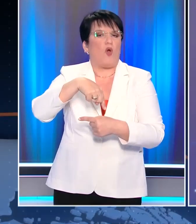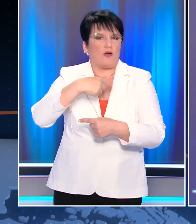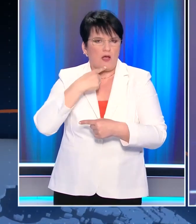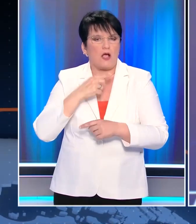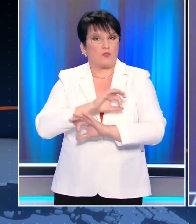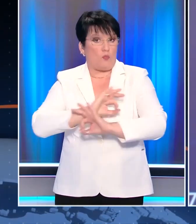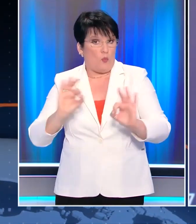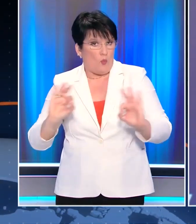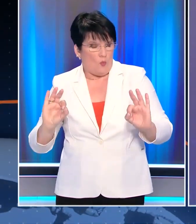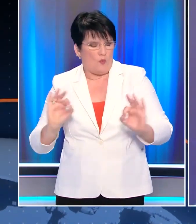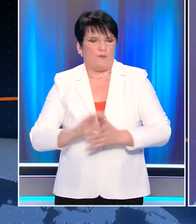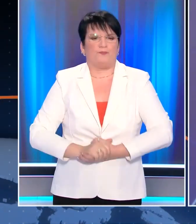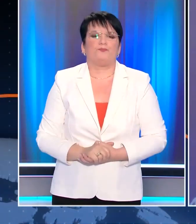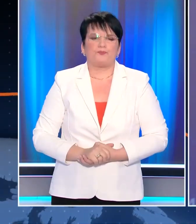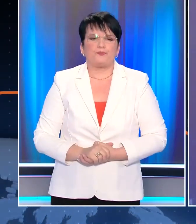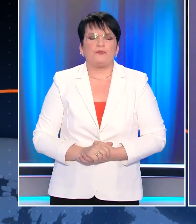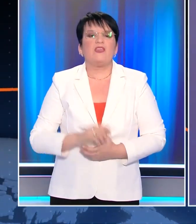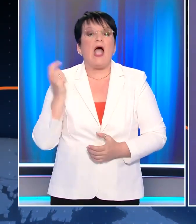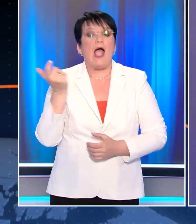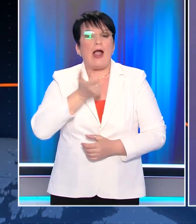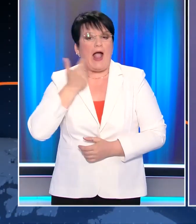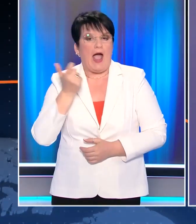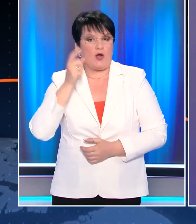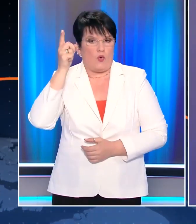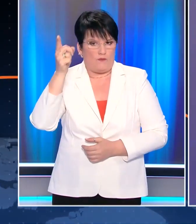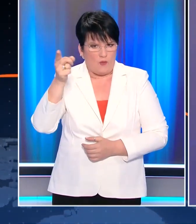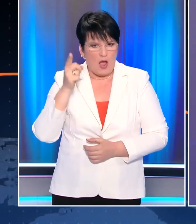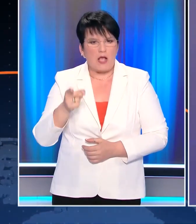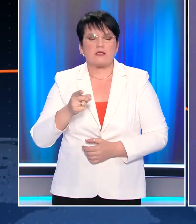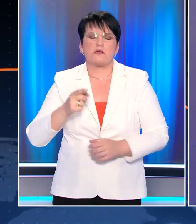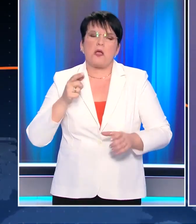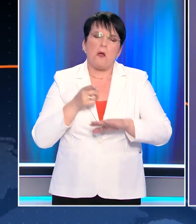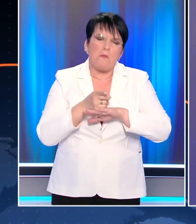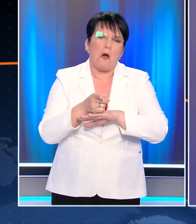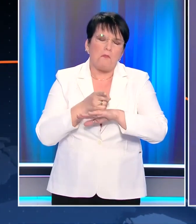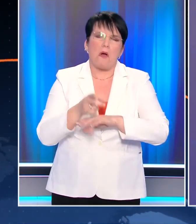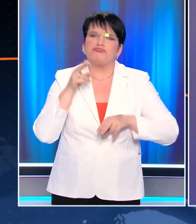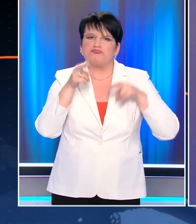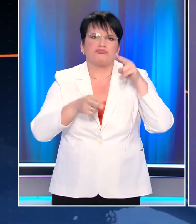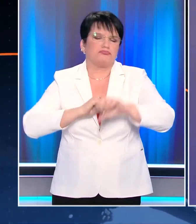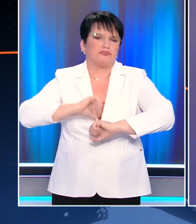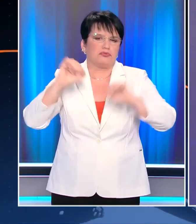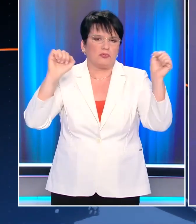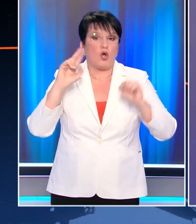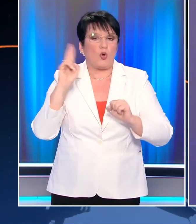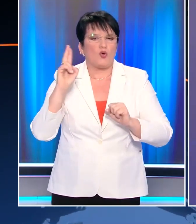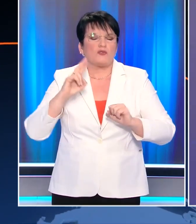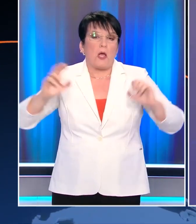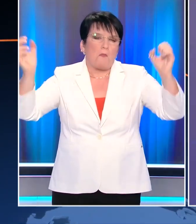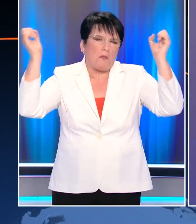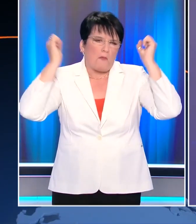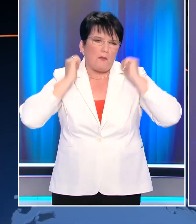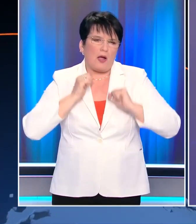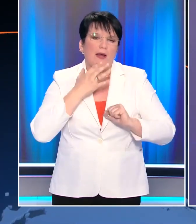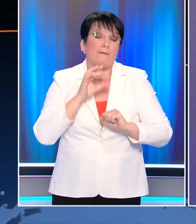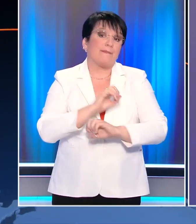Οι βομβαρτισμοί στο Χάρκοβο και τις γύρω περιοχές μένονται με το Βρετανικό Υπουργείο Άμυνας να εκτιμά ότι η Ρωσία έχει υποστεί μεγάλες